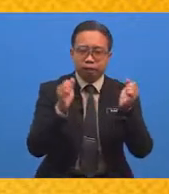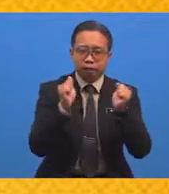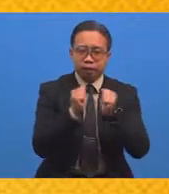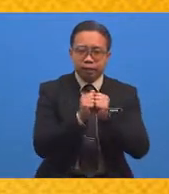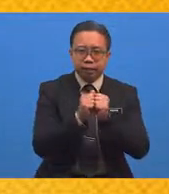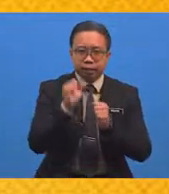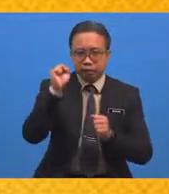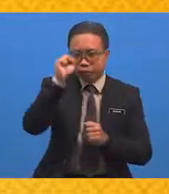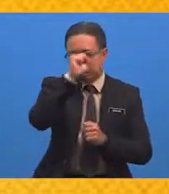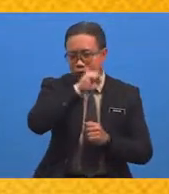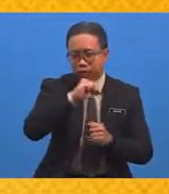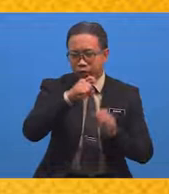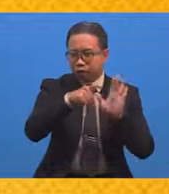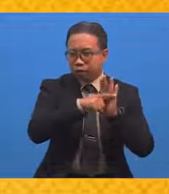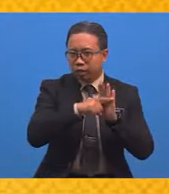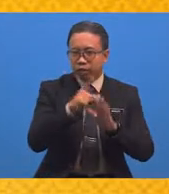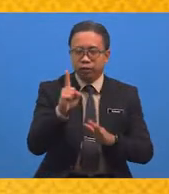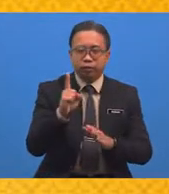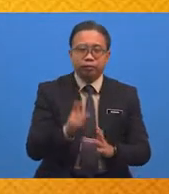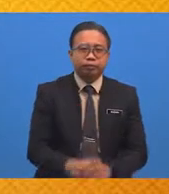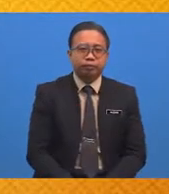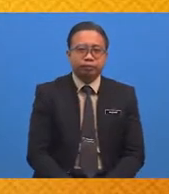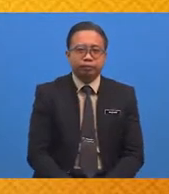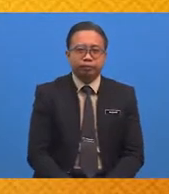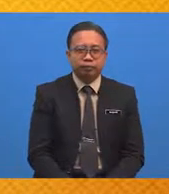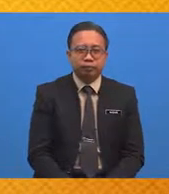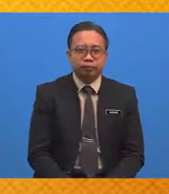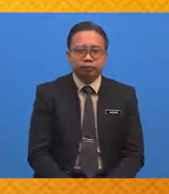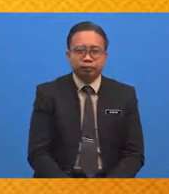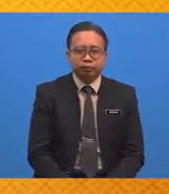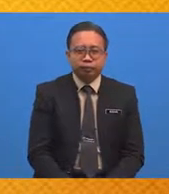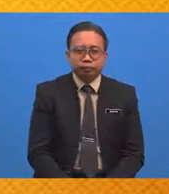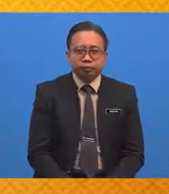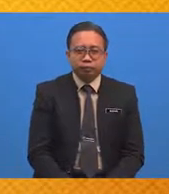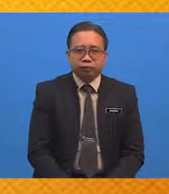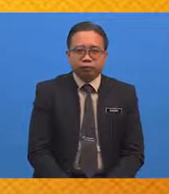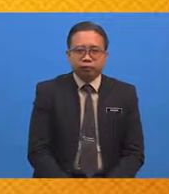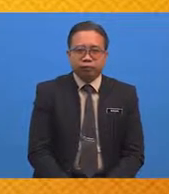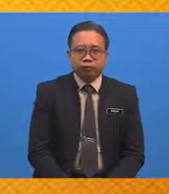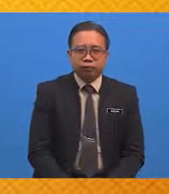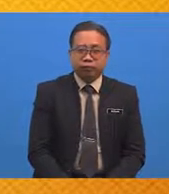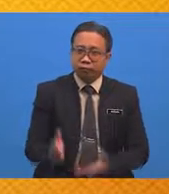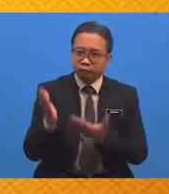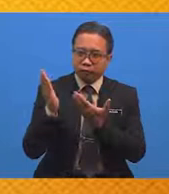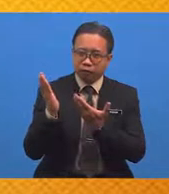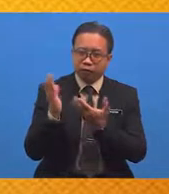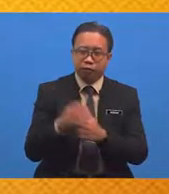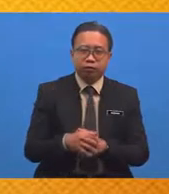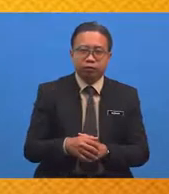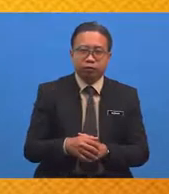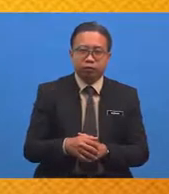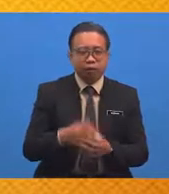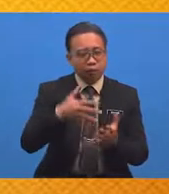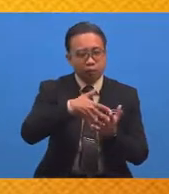Sifat Negatif Yang Pertama Al-ajzu Membawa Maksud